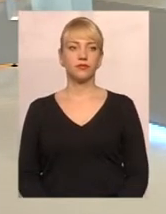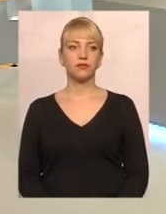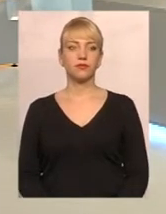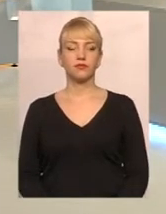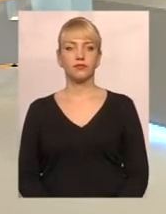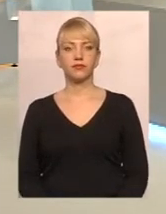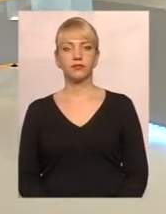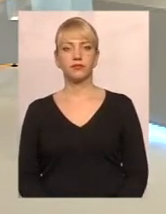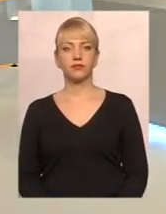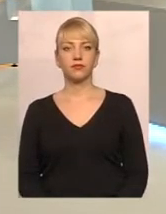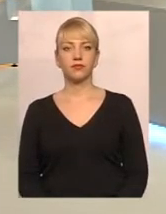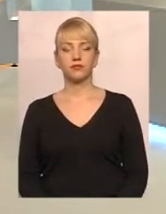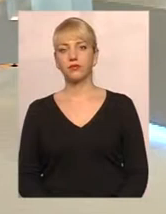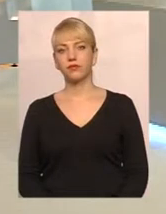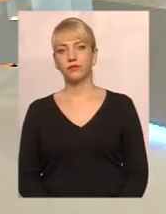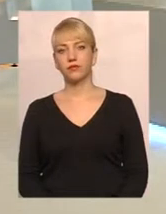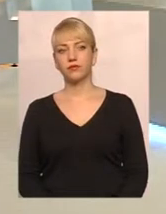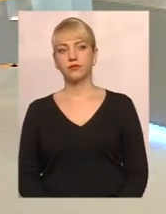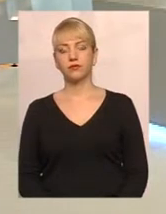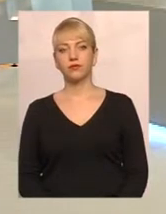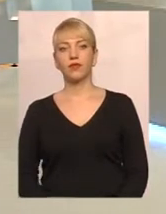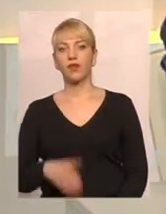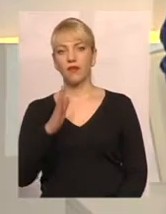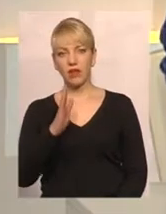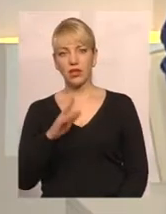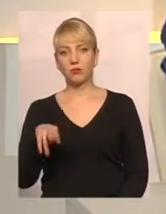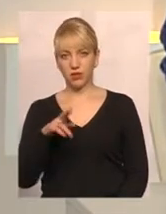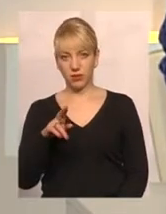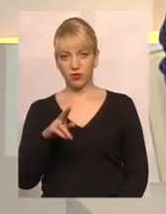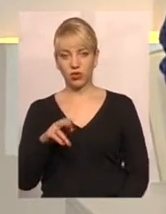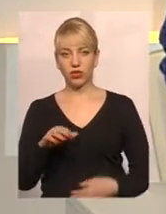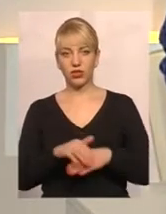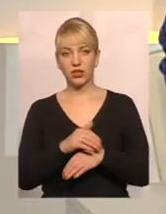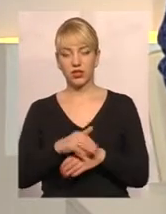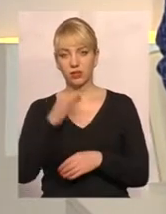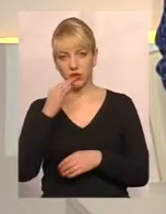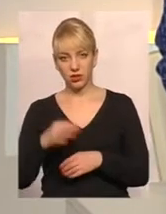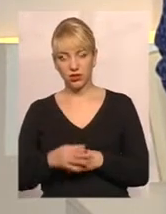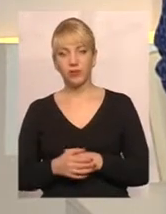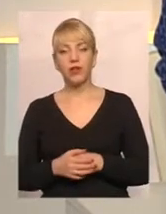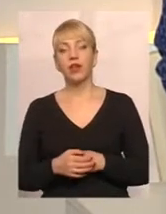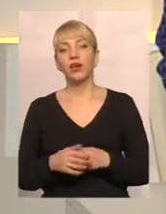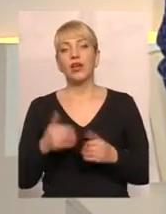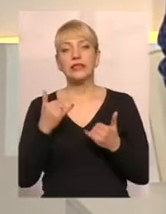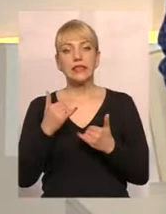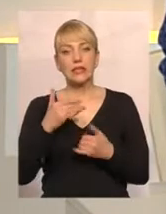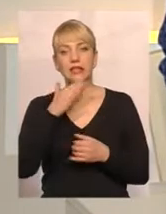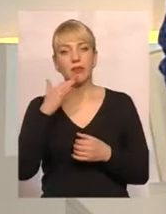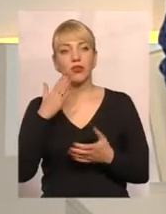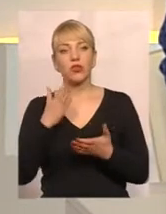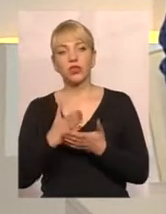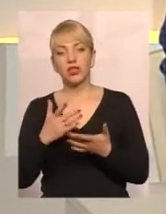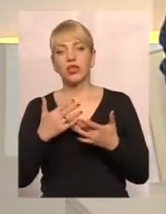Не чують нас. Вадиме Дмитровичу, скажіть, будь ласка, а от зараз дуже багато є